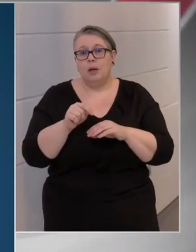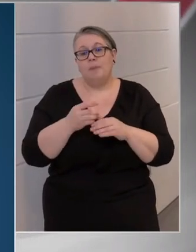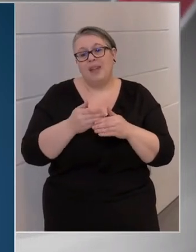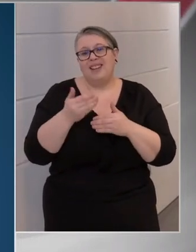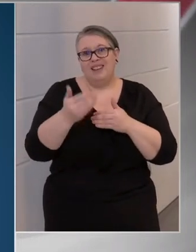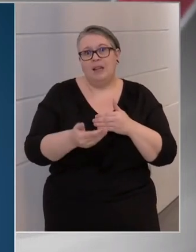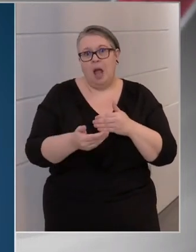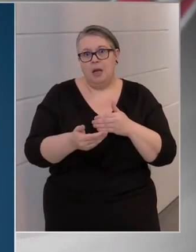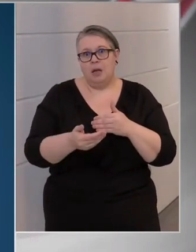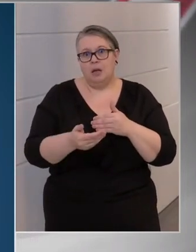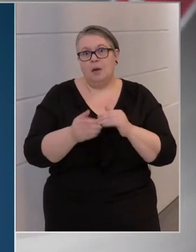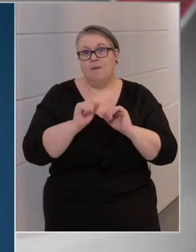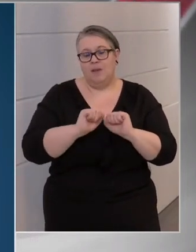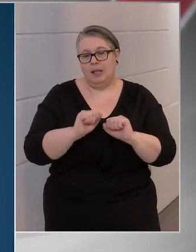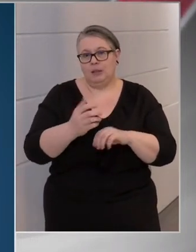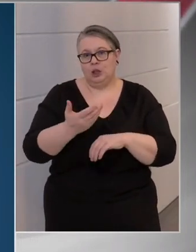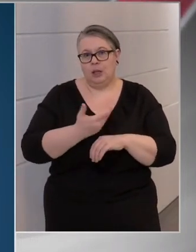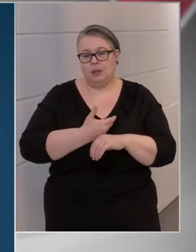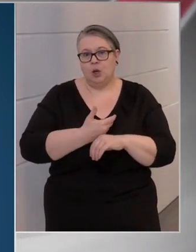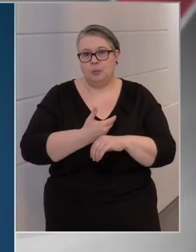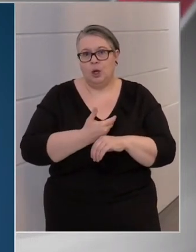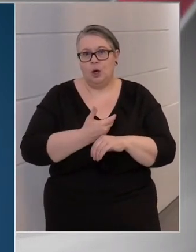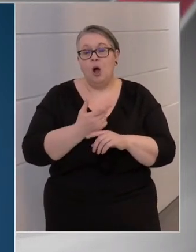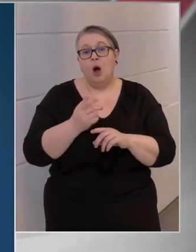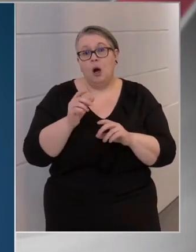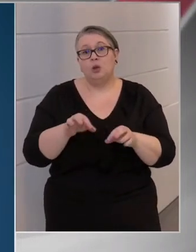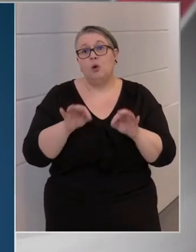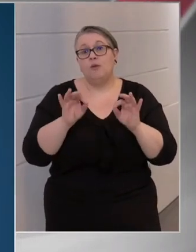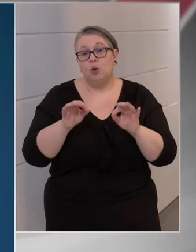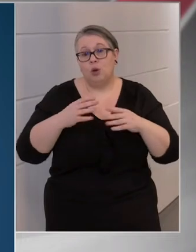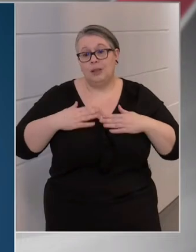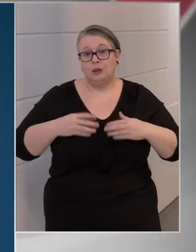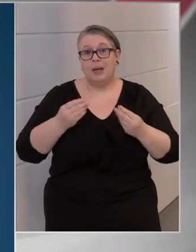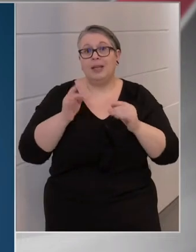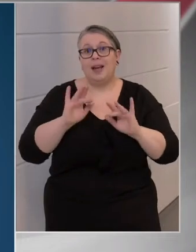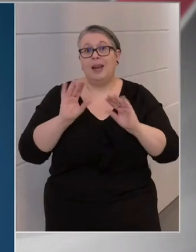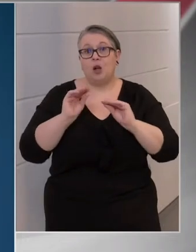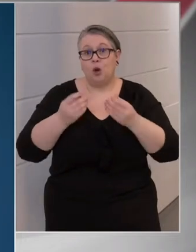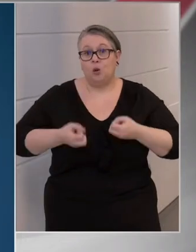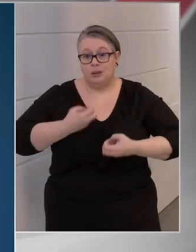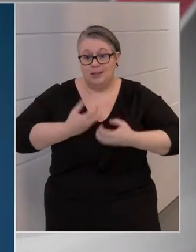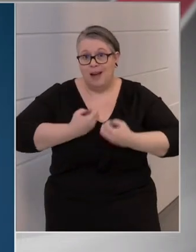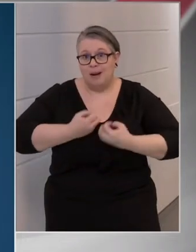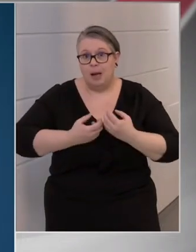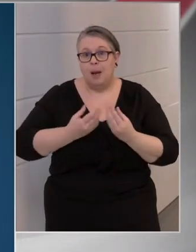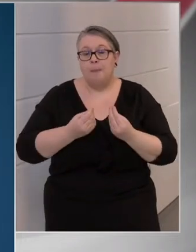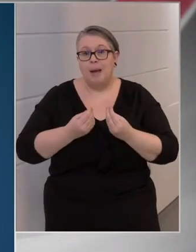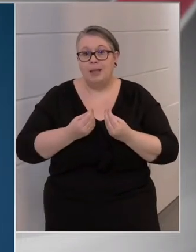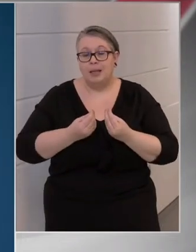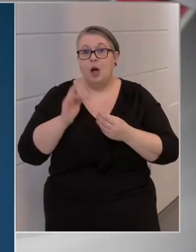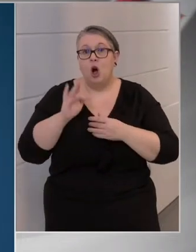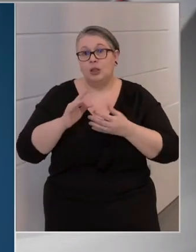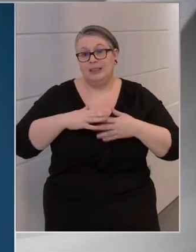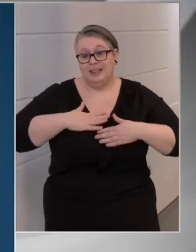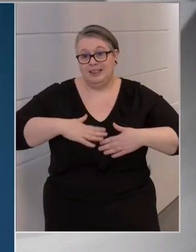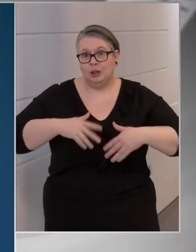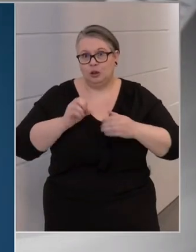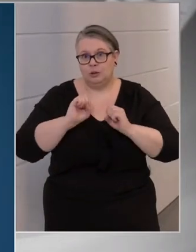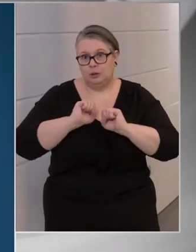védettek, attól függő, hogy a test mennyi ellenanyagot termel, mennyi antitestet termel,